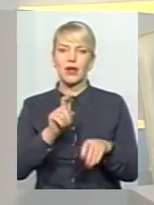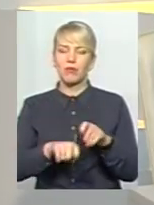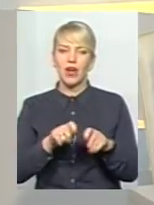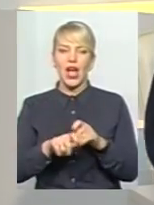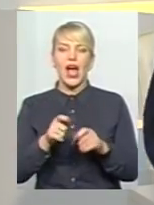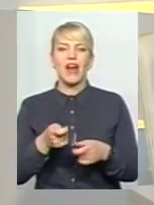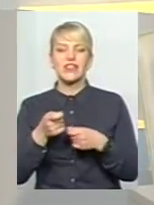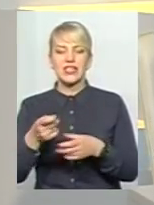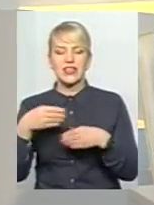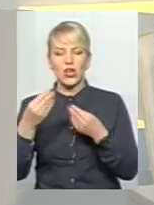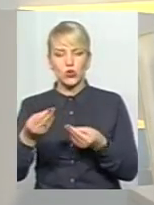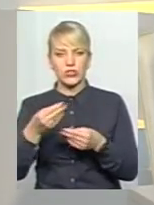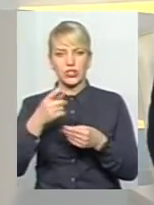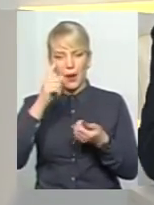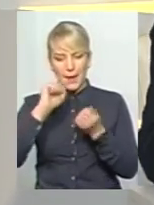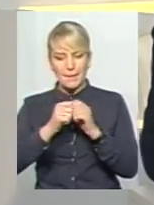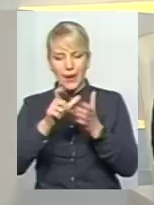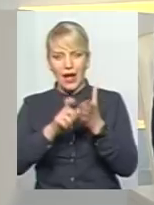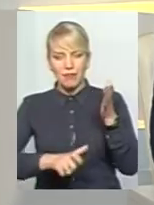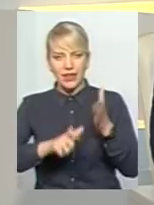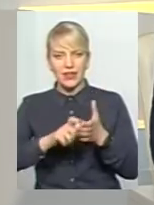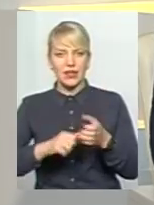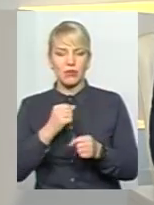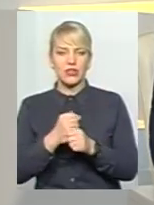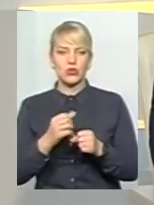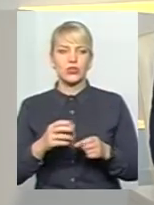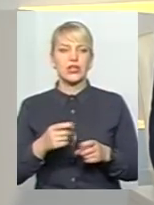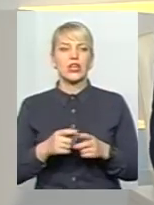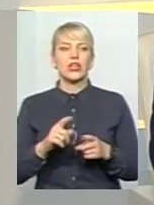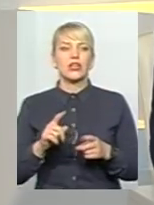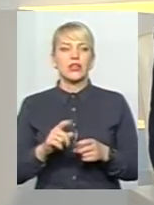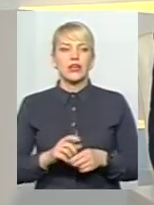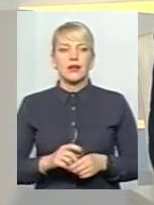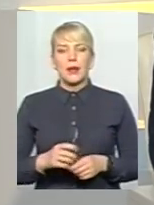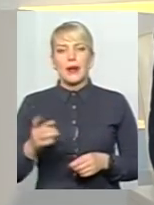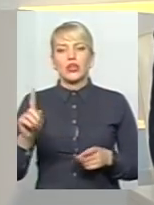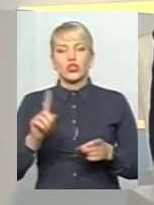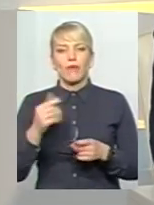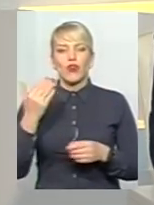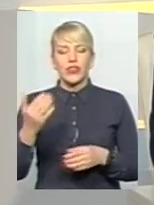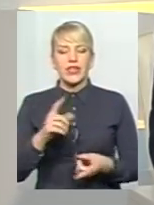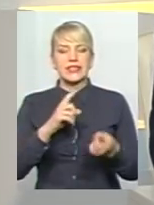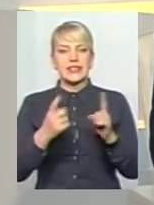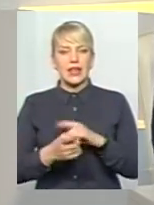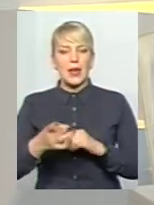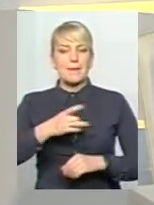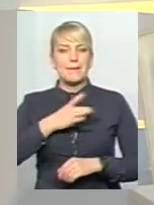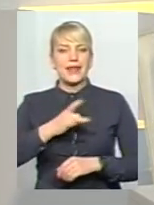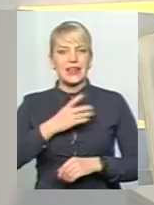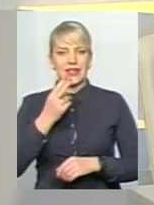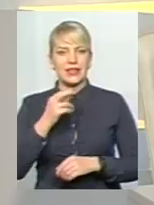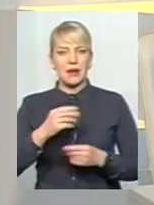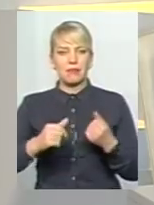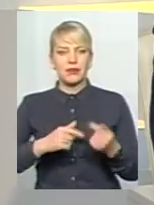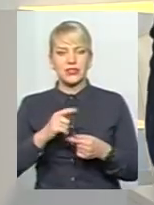роздаючи пам'ятки, працюючи з працівниками, до того, аби вони стали бізнесом, білим бізнесом. Що приємно, власне, що